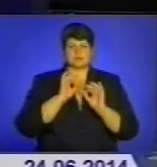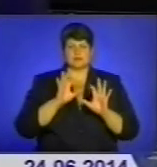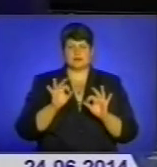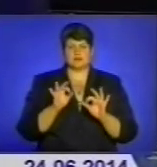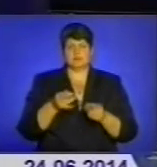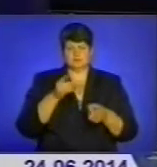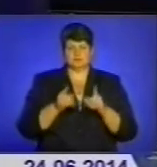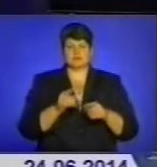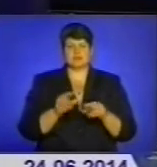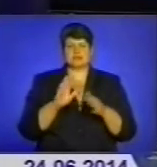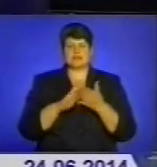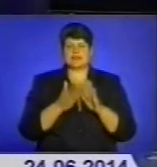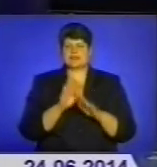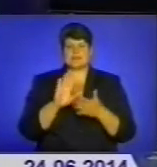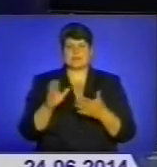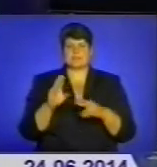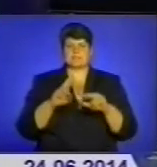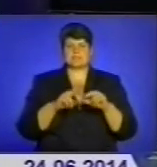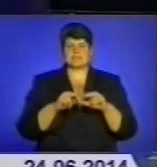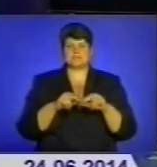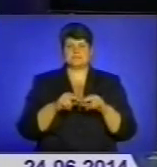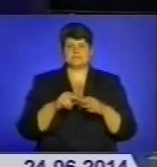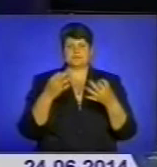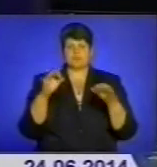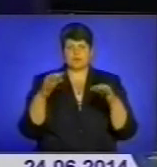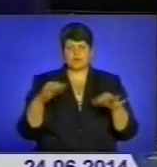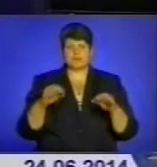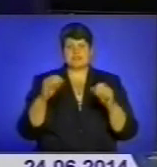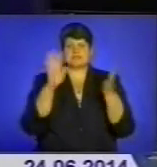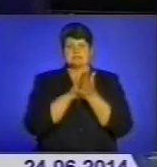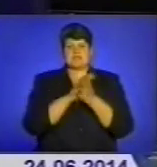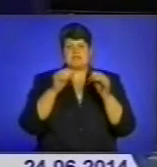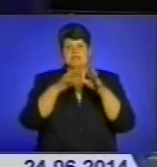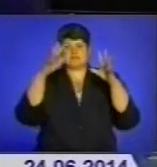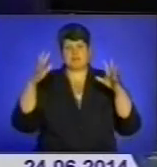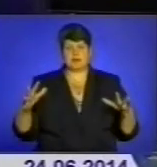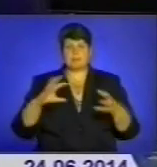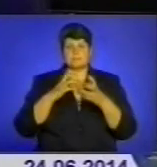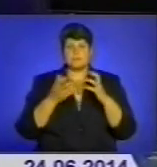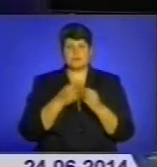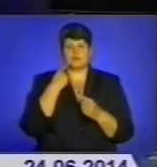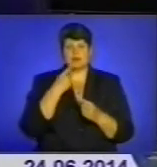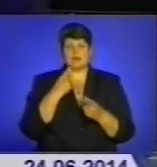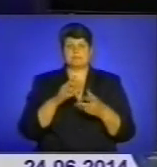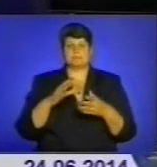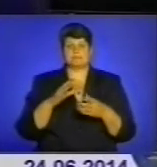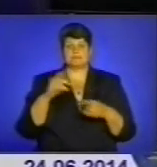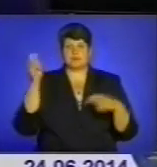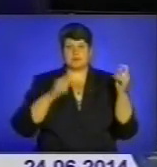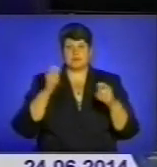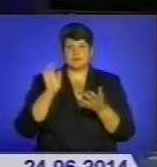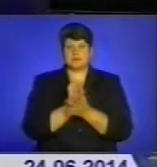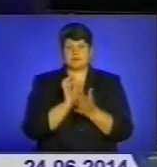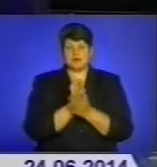непаспортизовані сміттєзвалоща, токсичні відходи та очисні споруди. Підсумки підбивали на брифінгу голови обласної державної